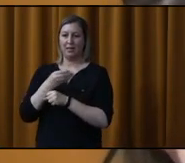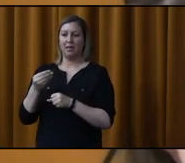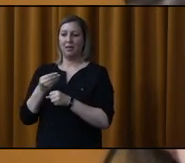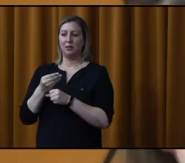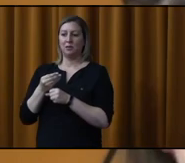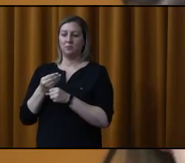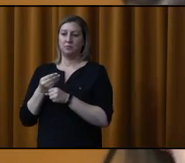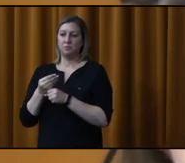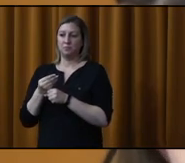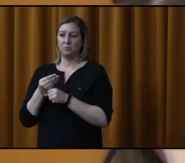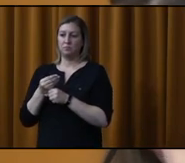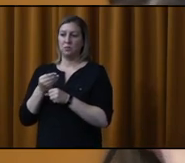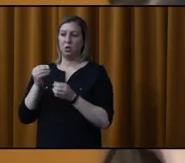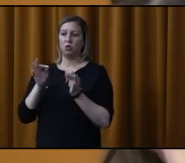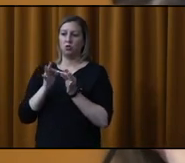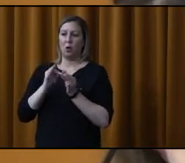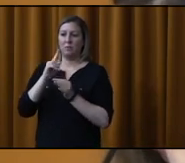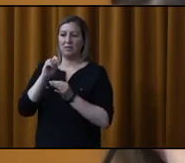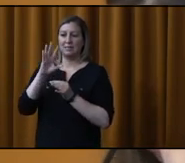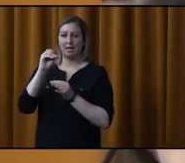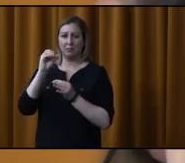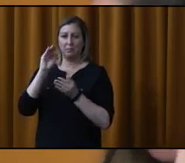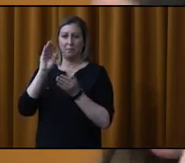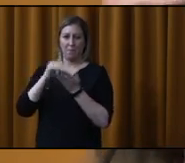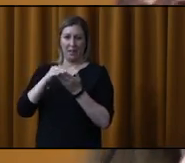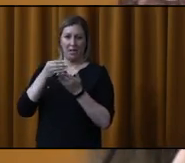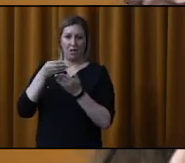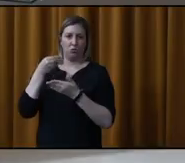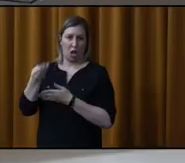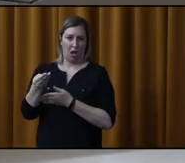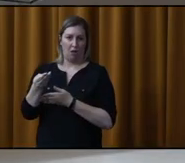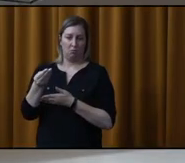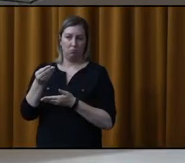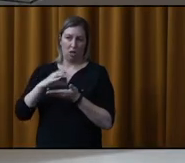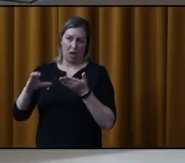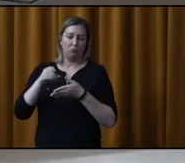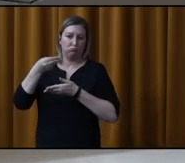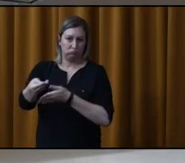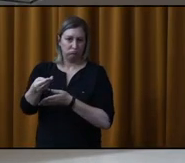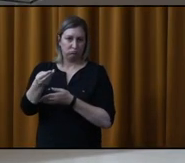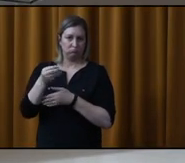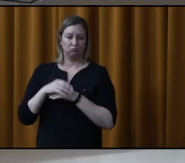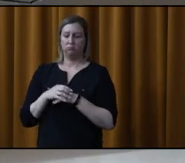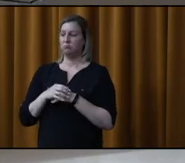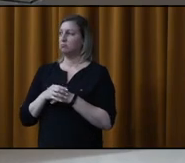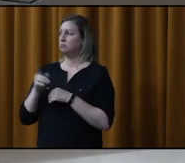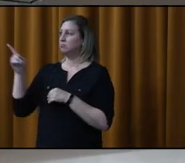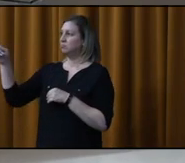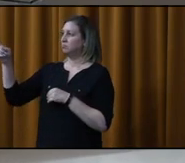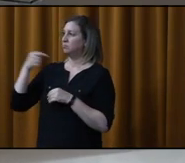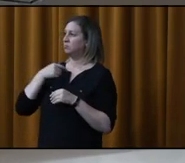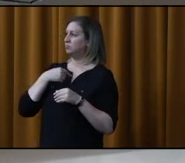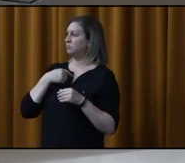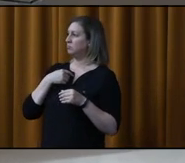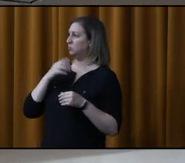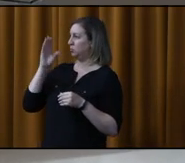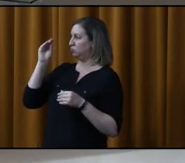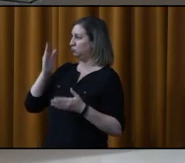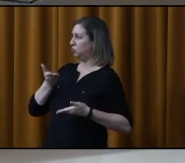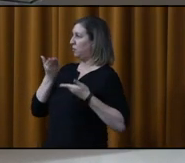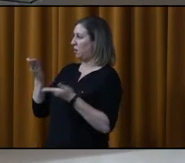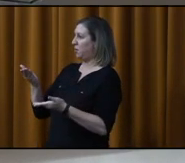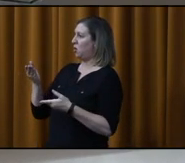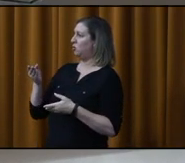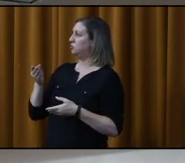150 000 $ provenant du surplus accumulé non affecté. Merci à un proposeur et un appuyeur. J'en fais la proposition, M. le Président. Merci.